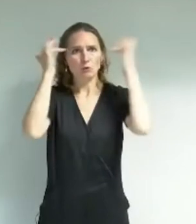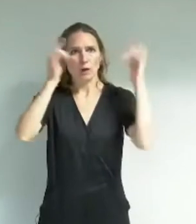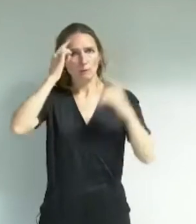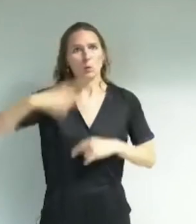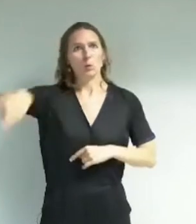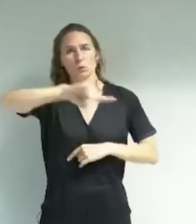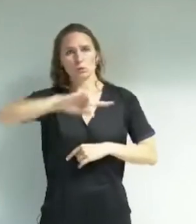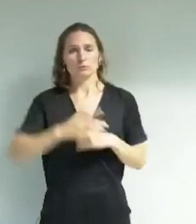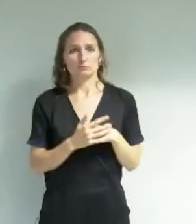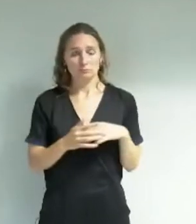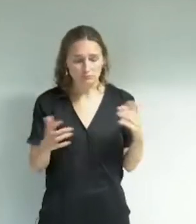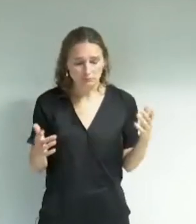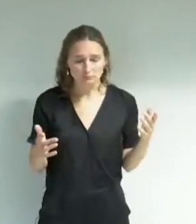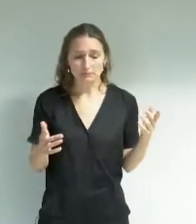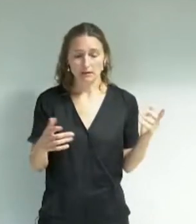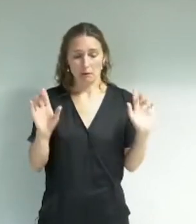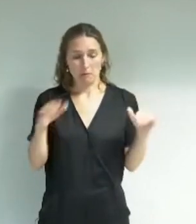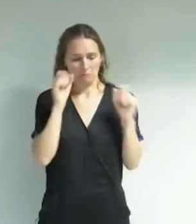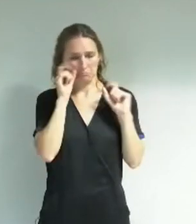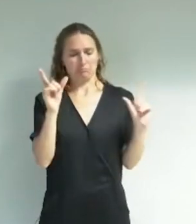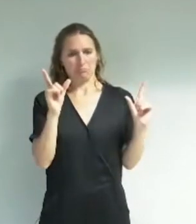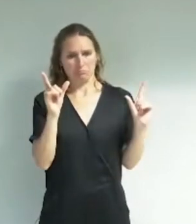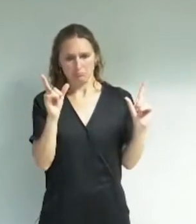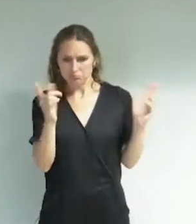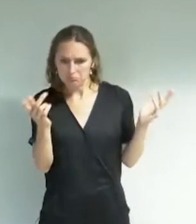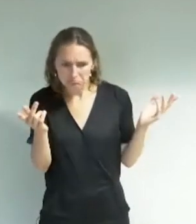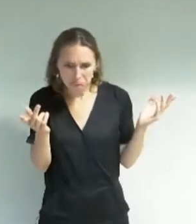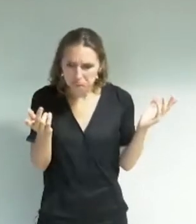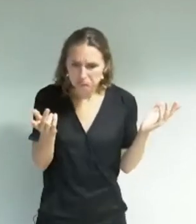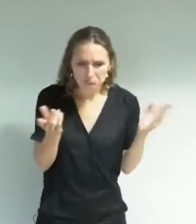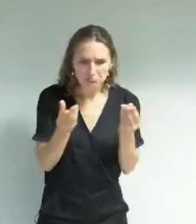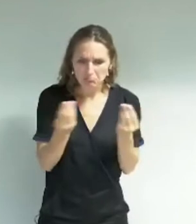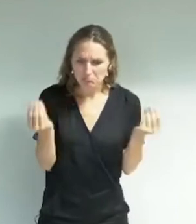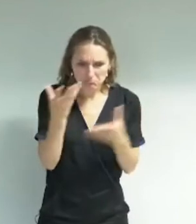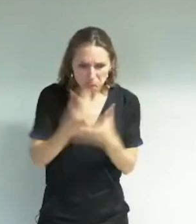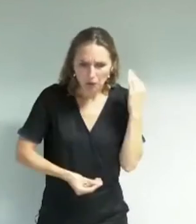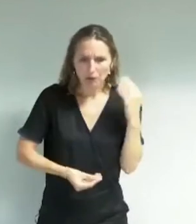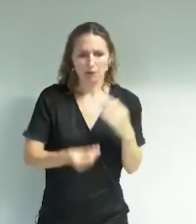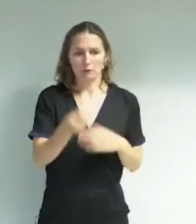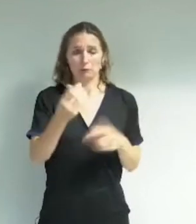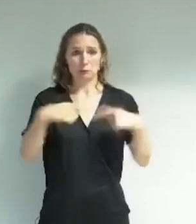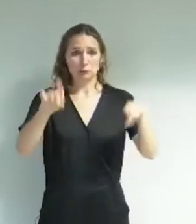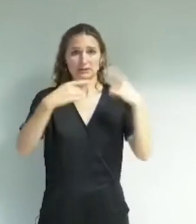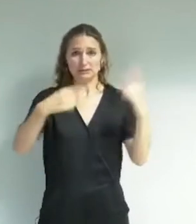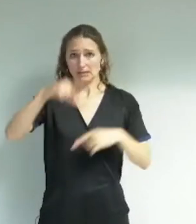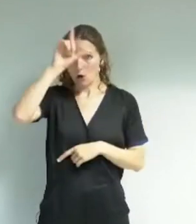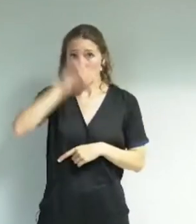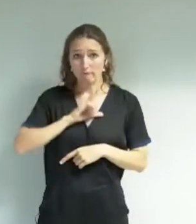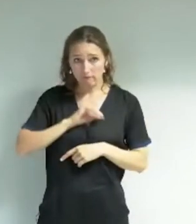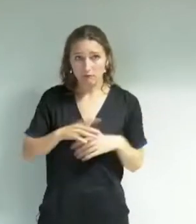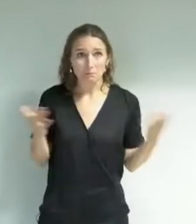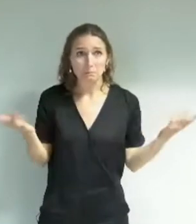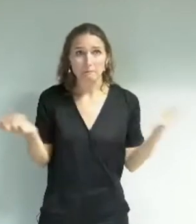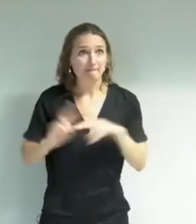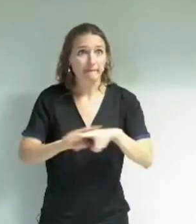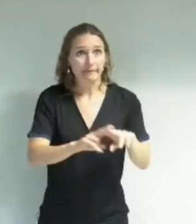que nous étonner de voir, au hasard, aucune référence aux musiciens du Louvre. Mais au-delà de cette liste à l'après-vert et de